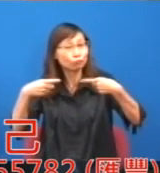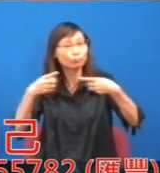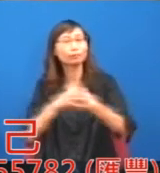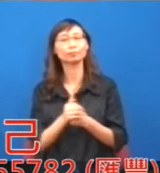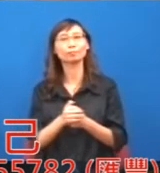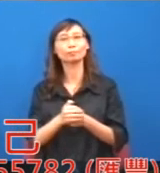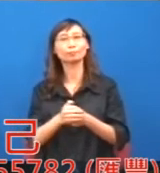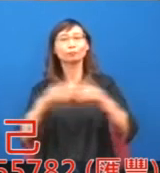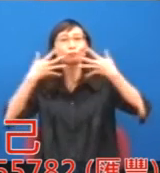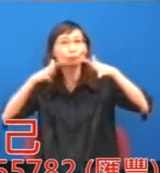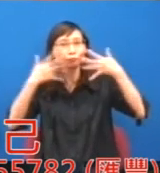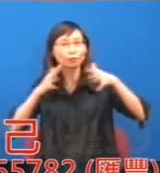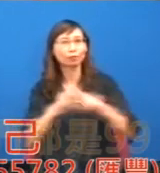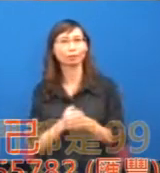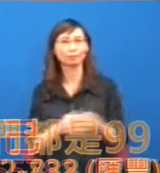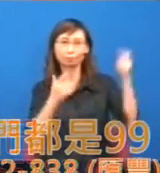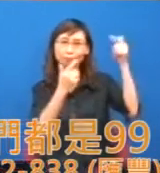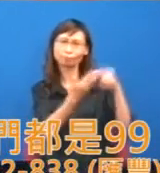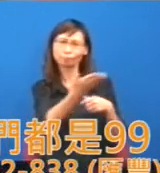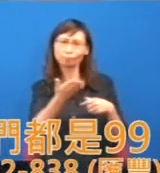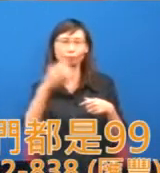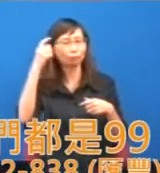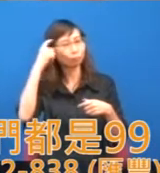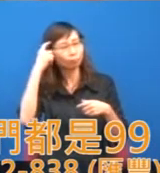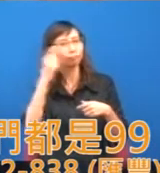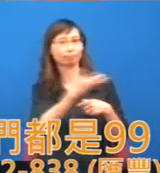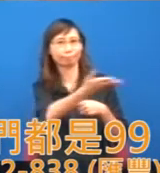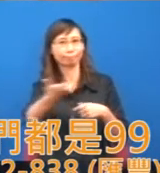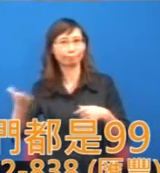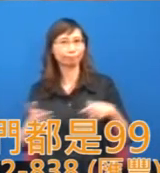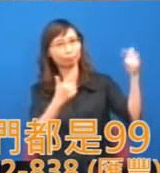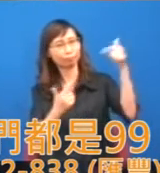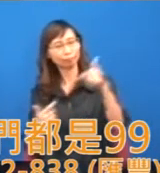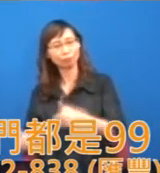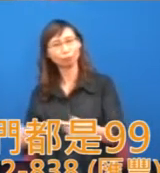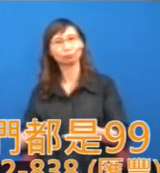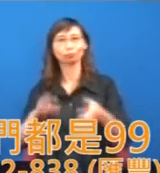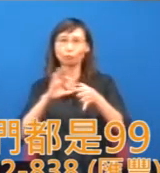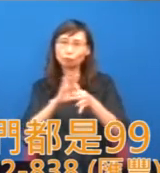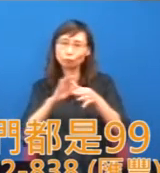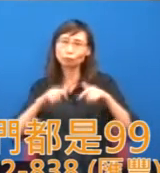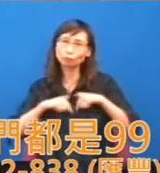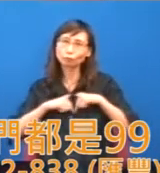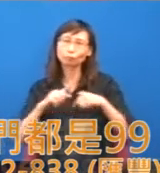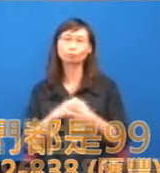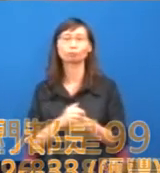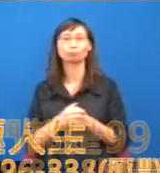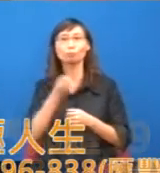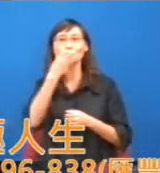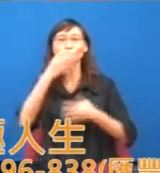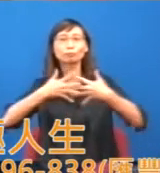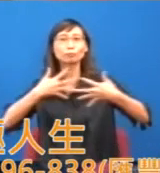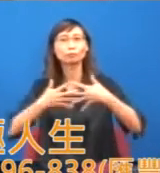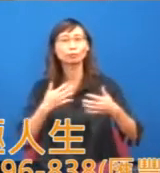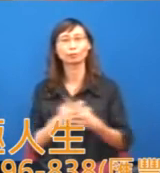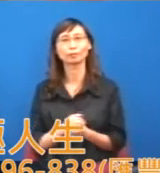大家都繼續關心現在香港發生的事在未開幕之前的同場moo都說過今個禮拜有甚麼